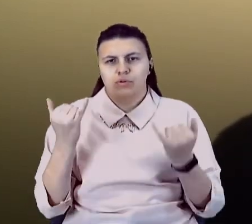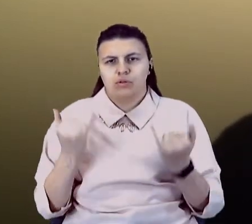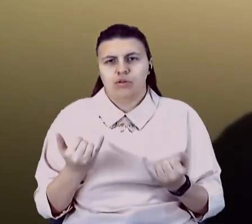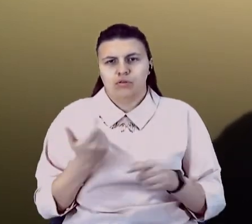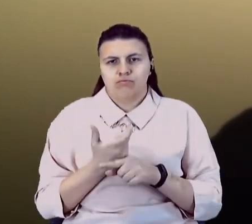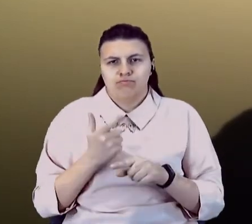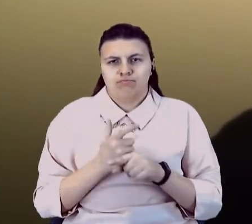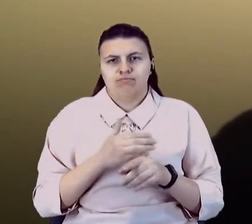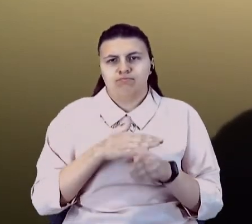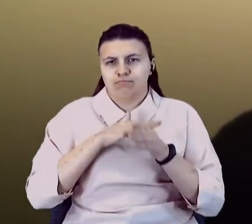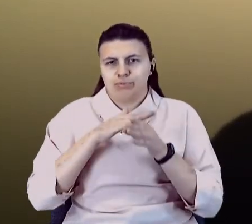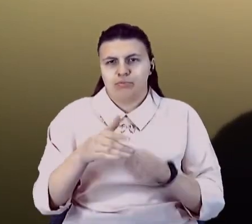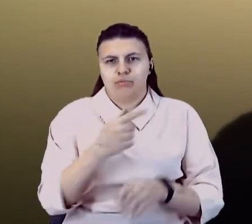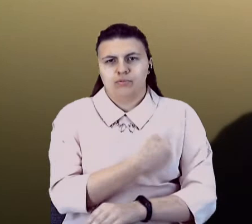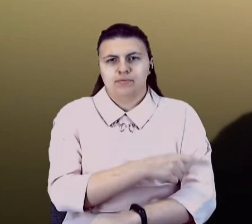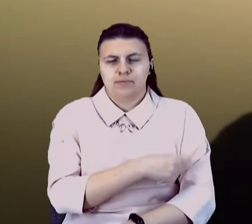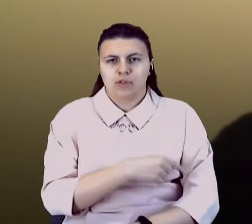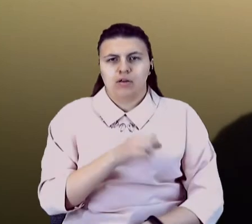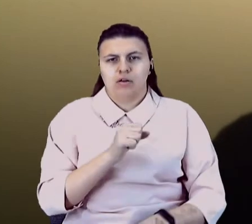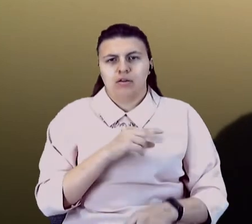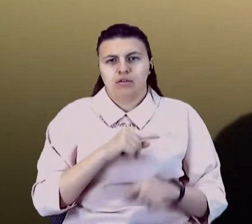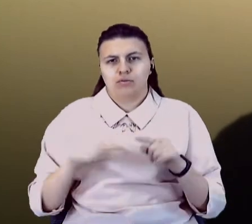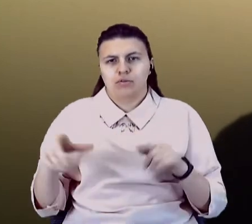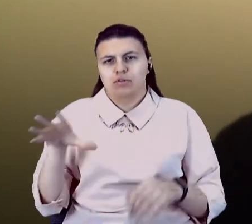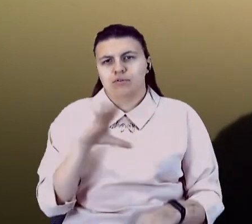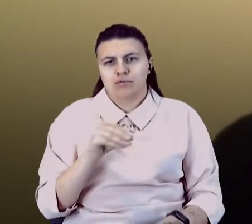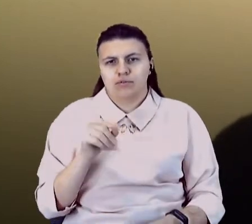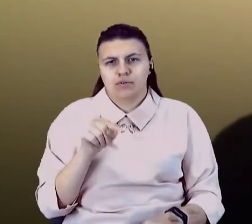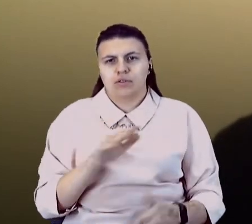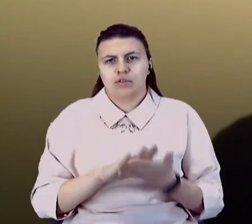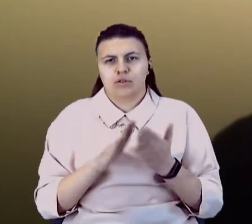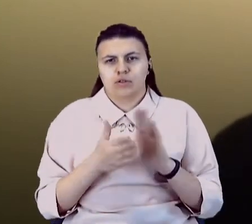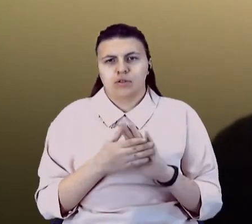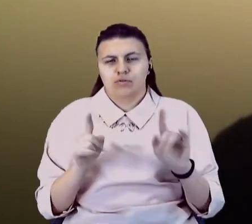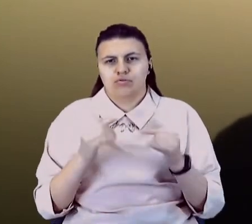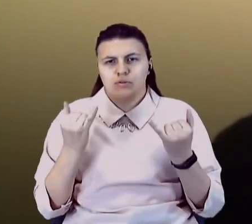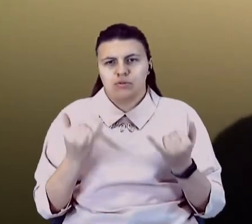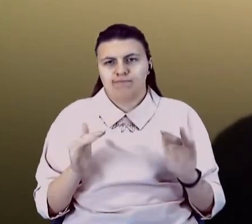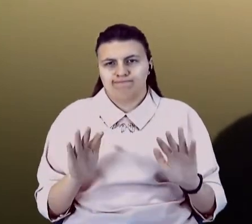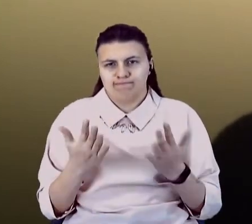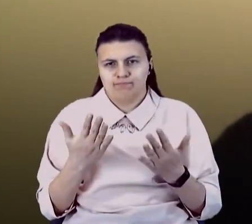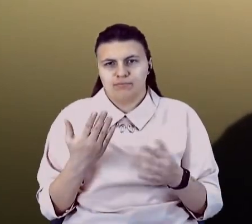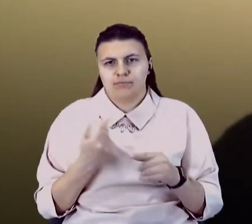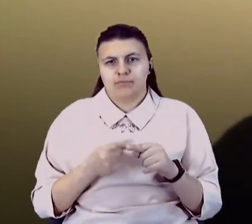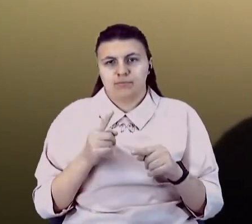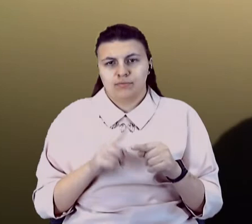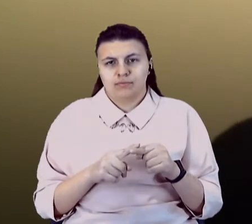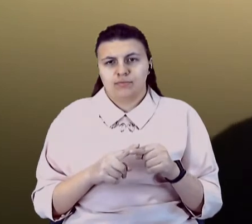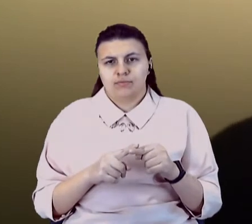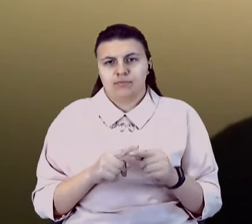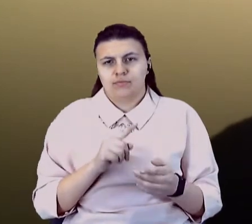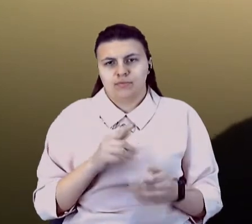лікарні. Але, скоріше за все, в тій ситуації, яка зараз складається, уроду доведеться приймати важке